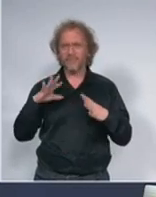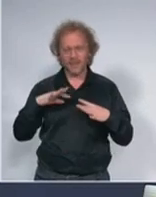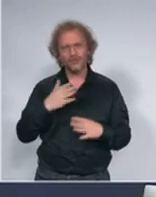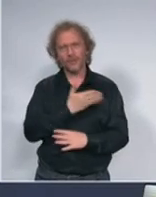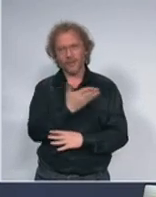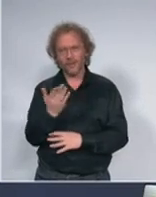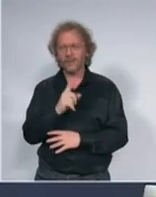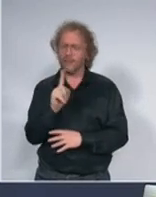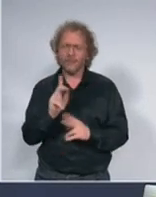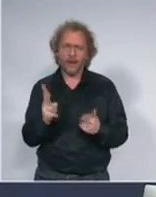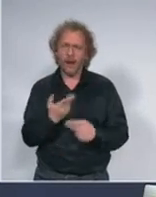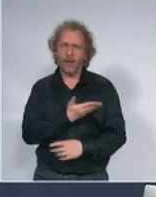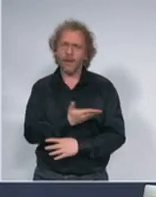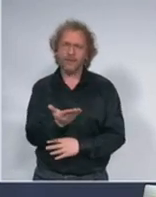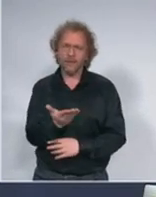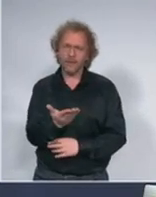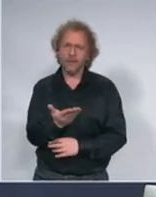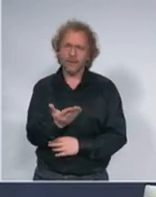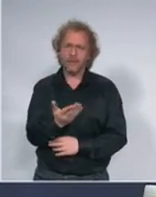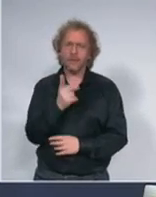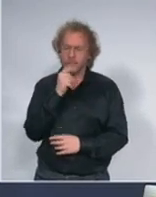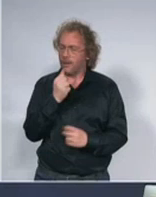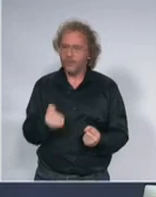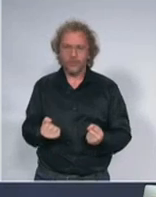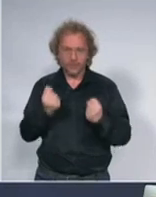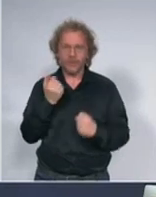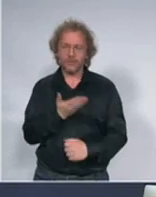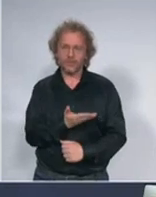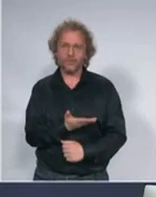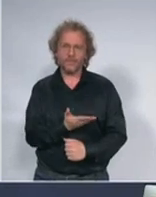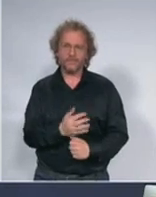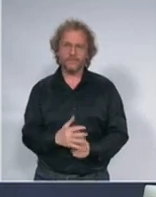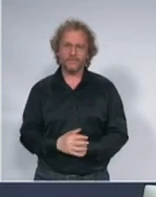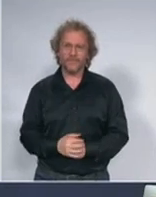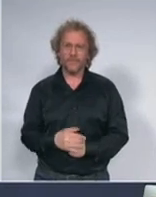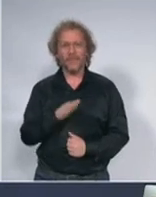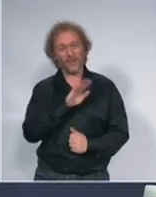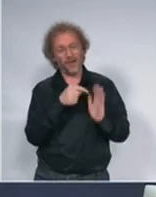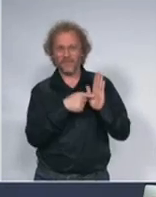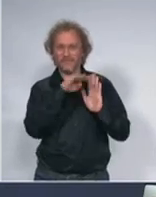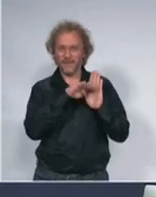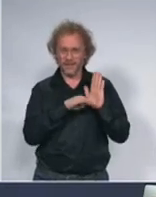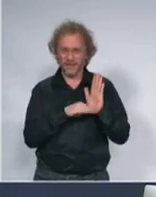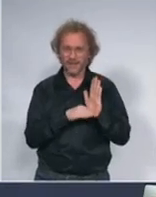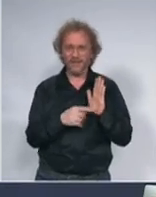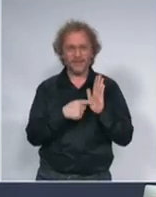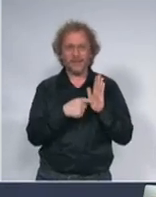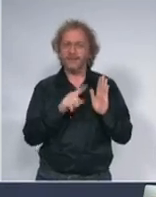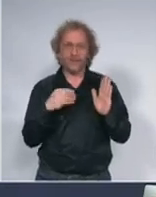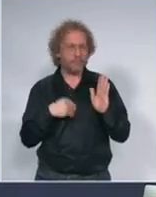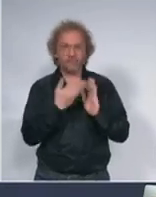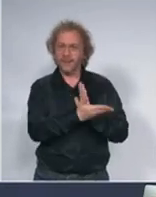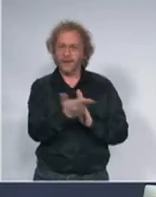lako, da je ovo za njih izuzetno teško, da su ove mere izuzetno neprijatne. i